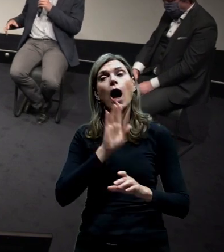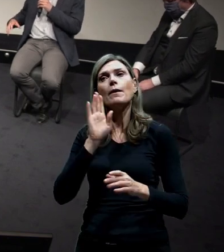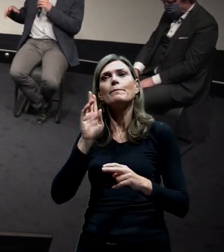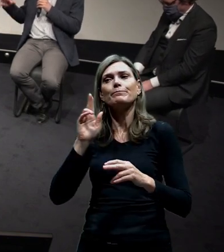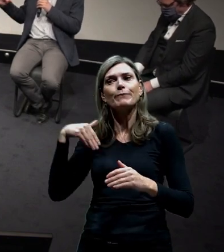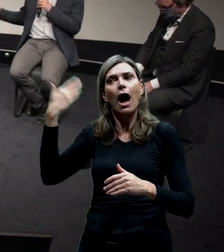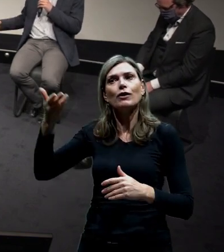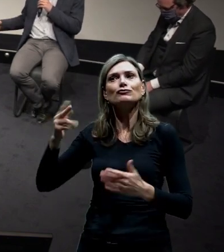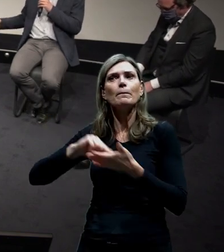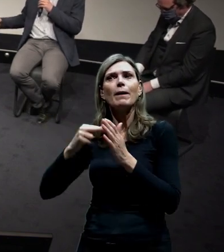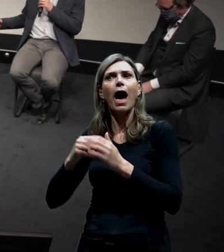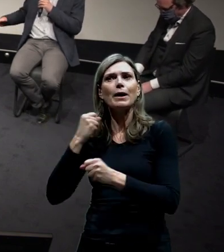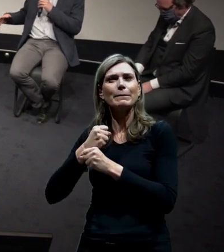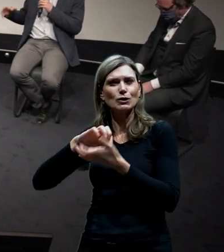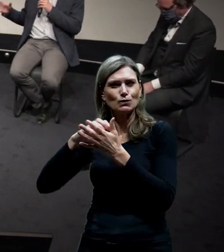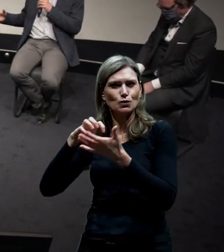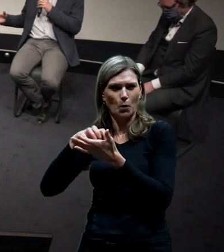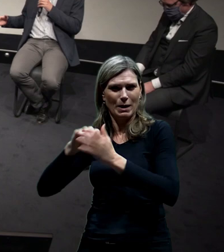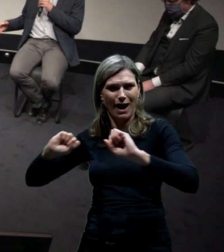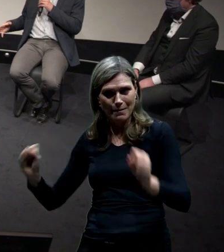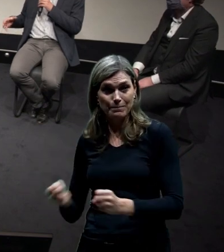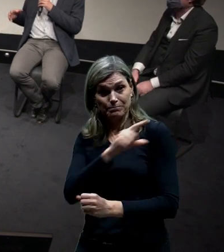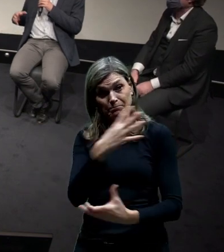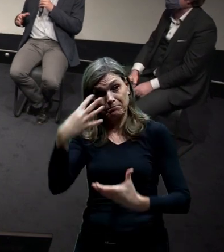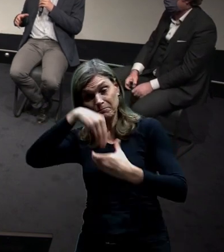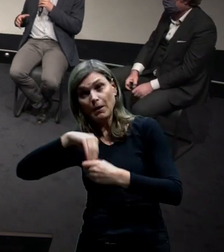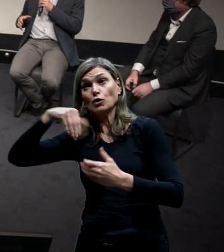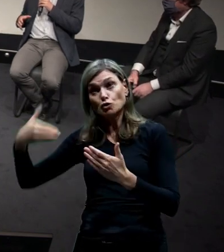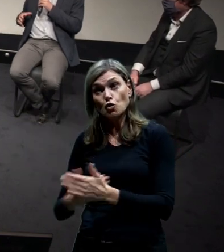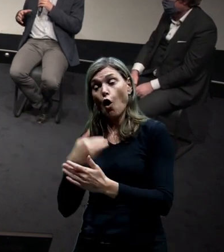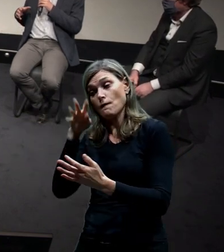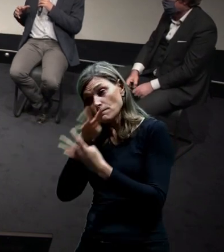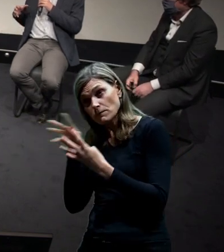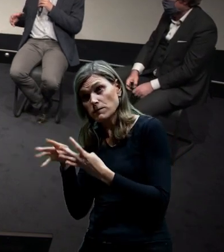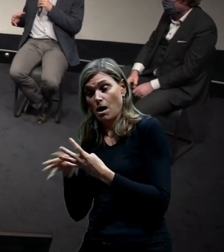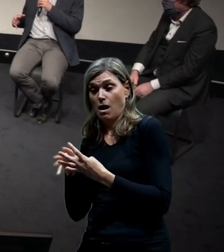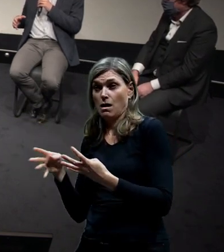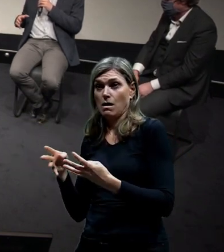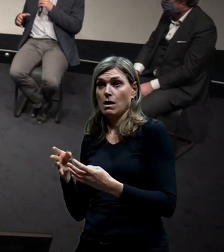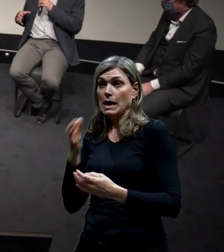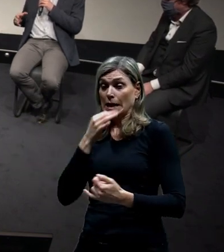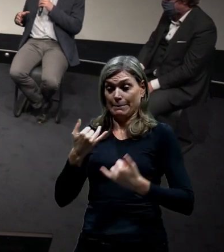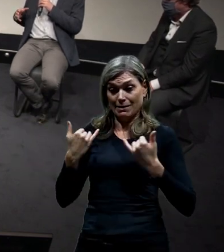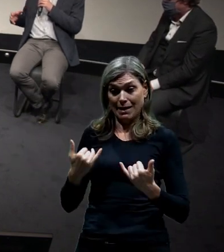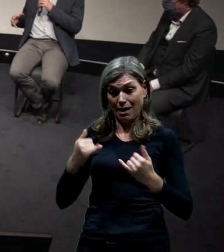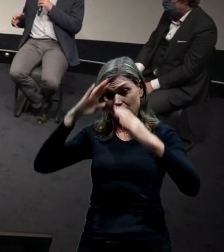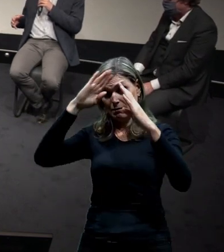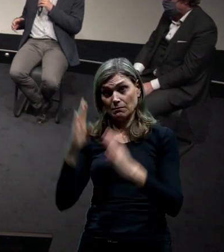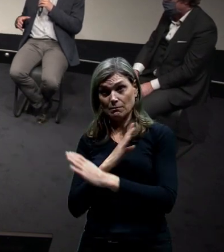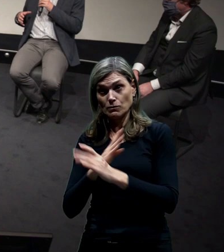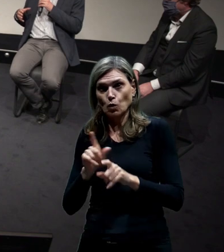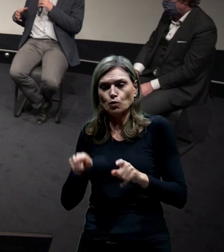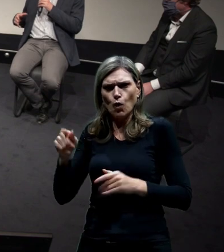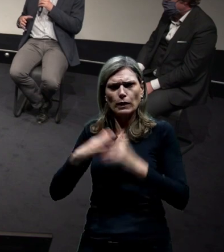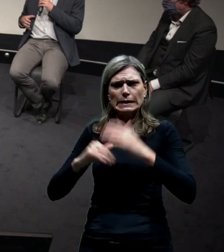skupině a koukneme se třeba ještě na ně a prověříme, ale je důležité, když rozhodneme o tak zásadní stavbě,